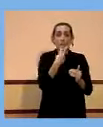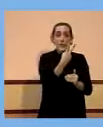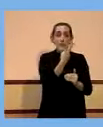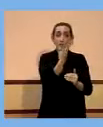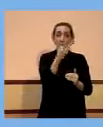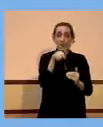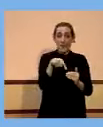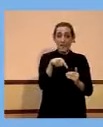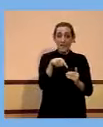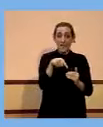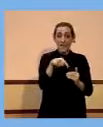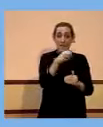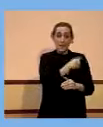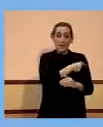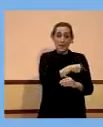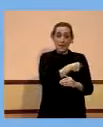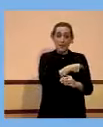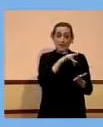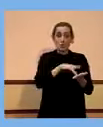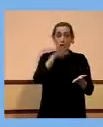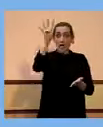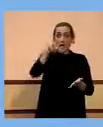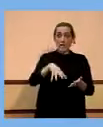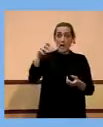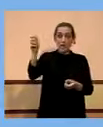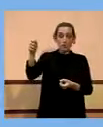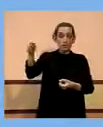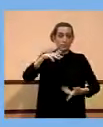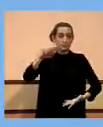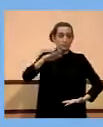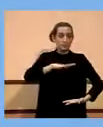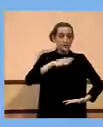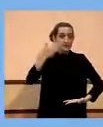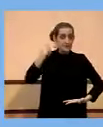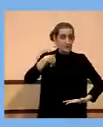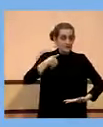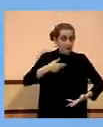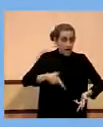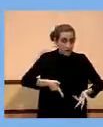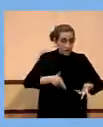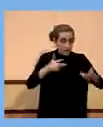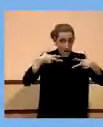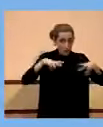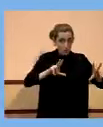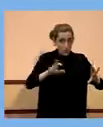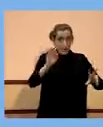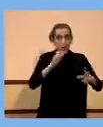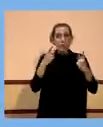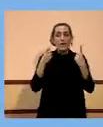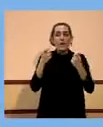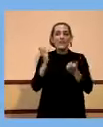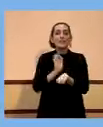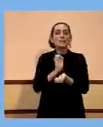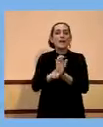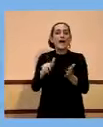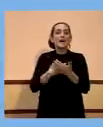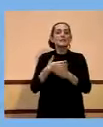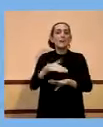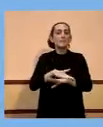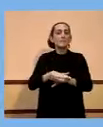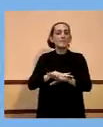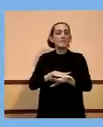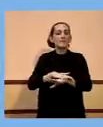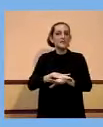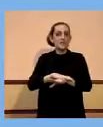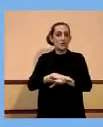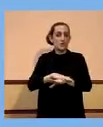pertocaven a Catalunya de forma automàtica o encara estan esperant que el Ministeri de Seminat es pronunciï? O com es